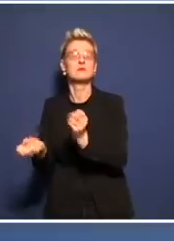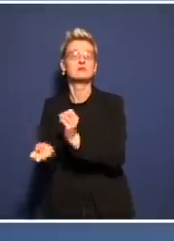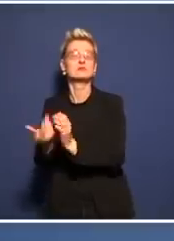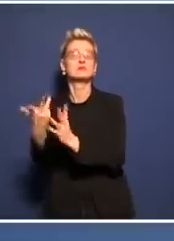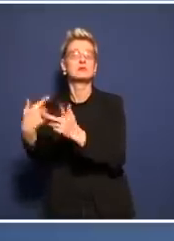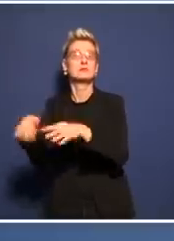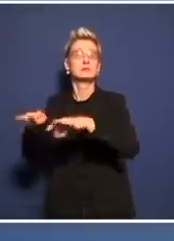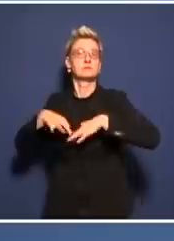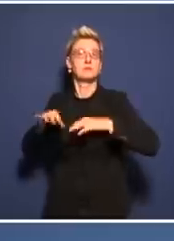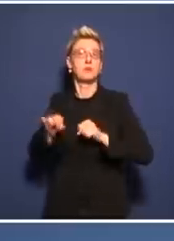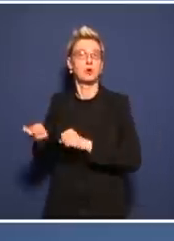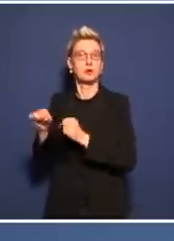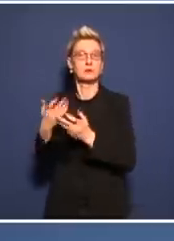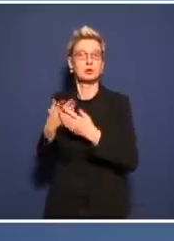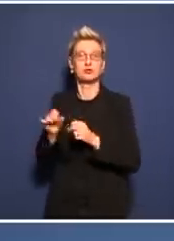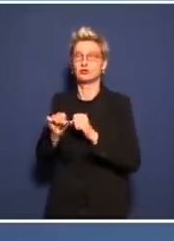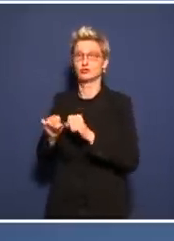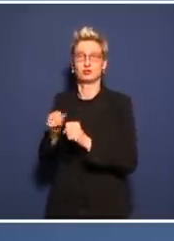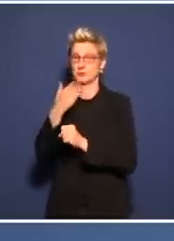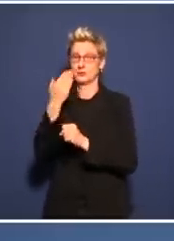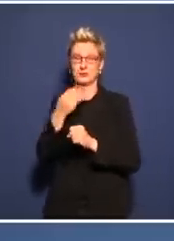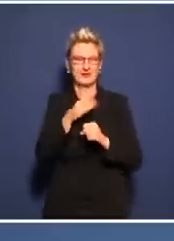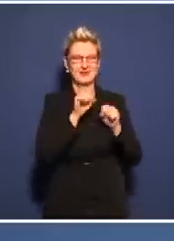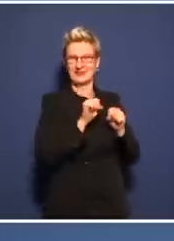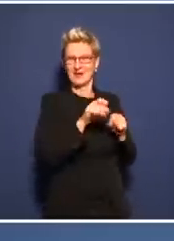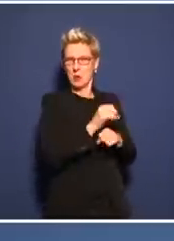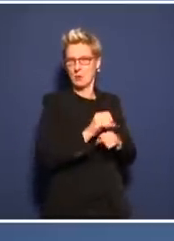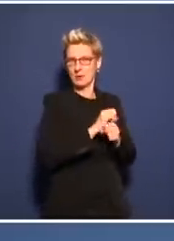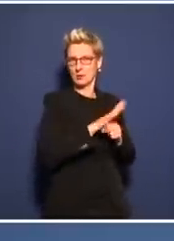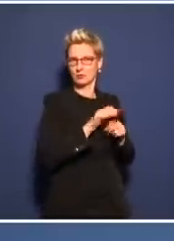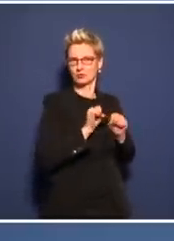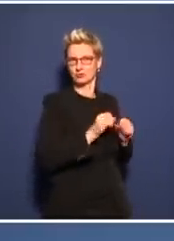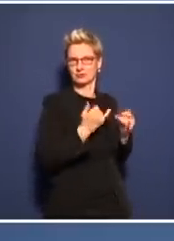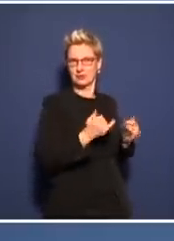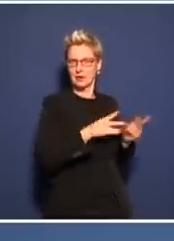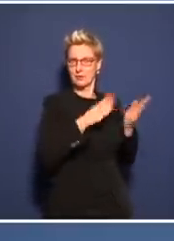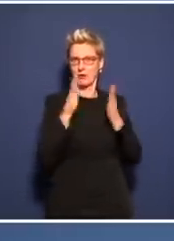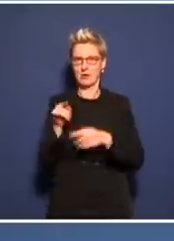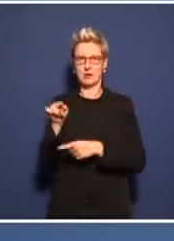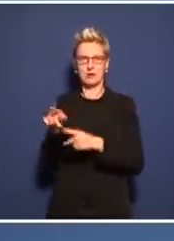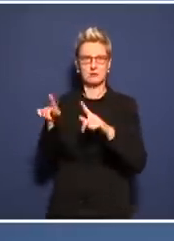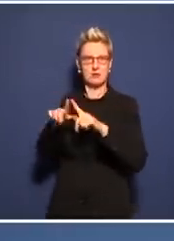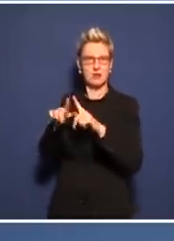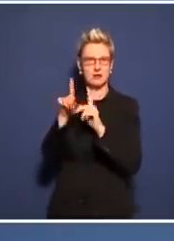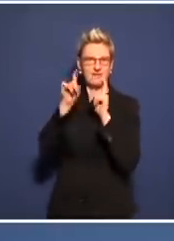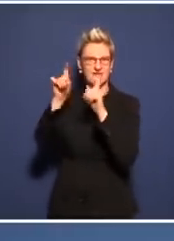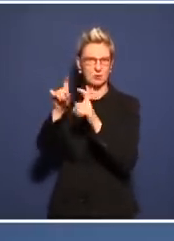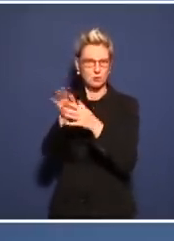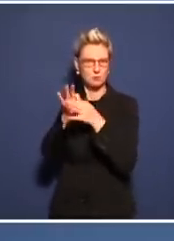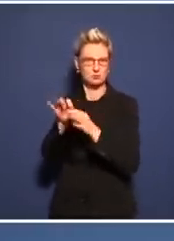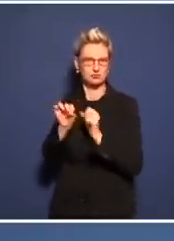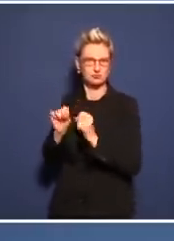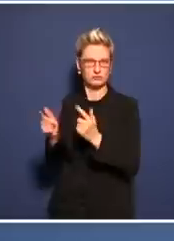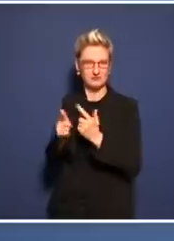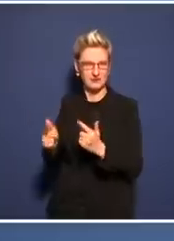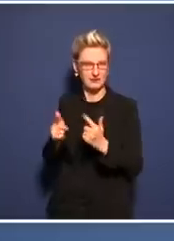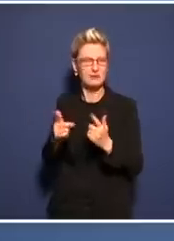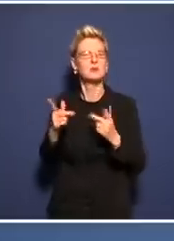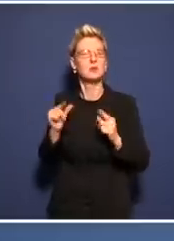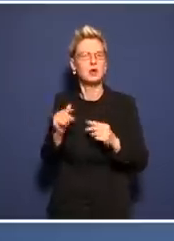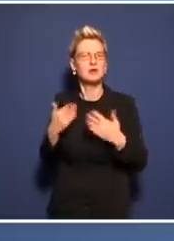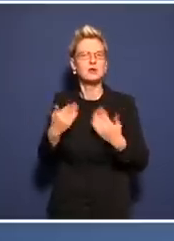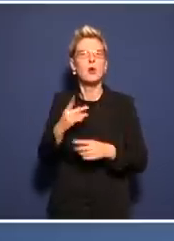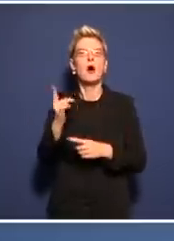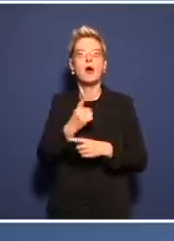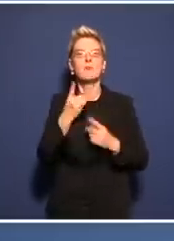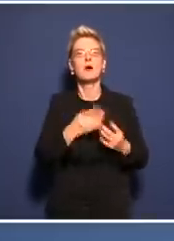Und dass diese Personen dann dagegen wieder im nächsten Winter gar keinen Schutz haben. Das heißt, die haben dann nur diese eine Seite, den einen